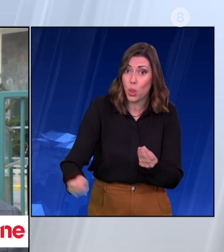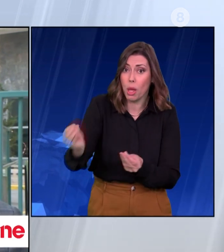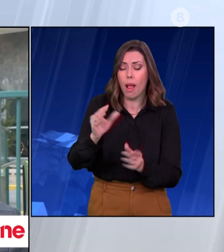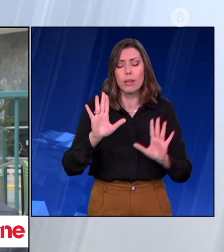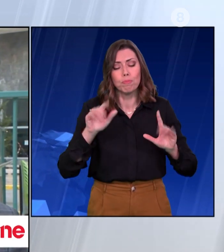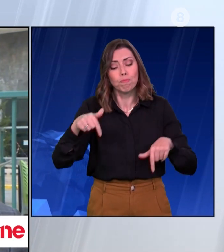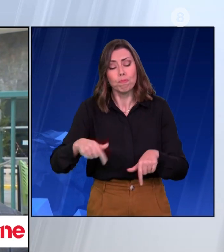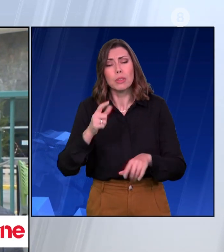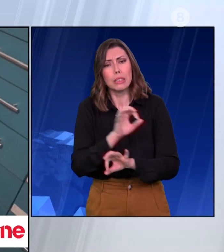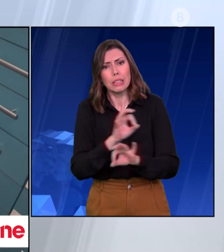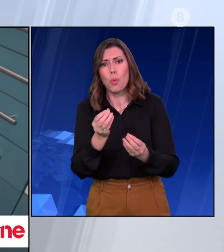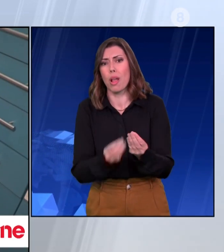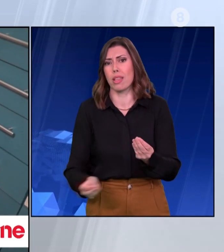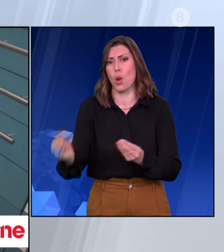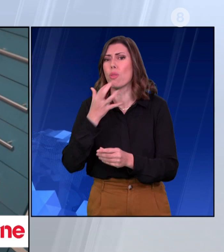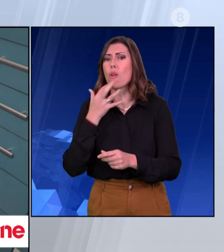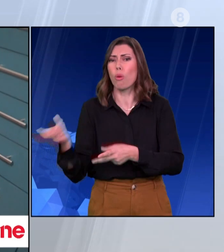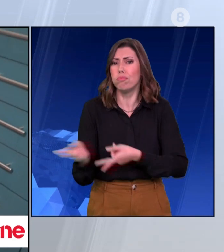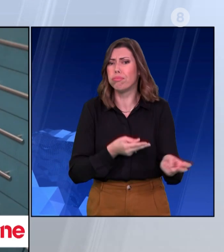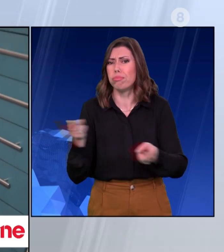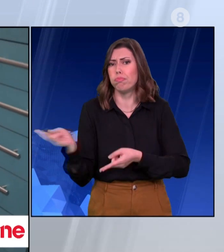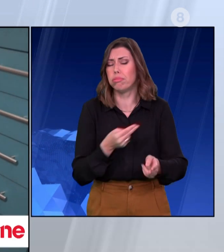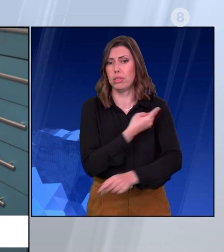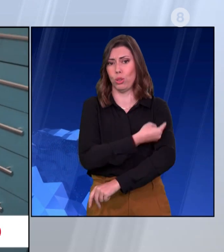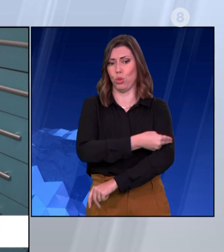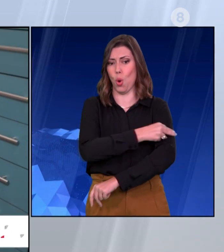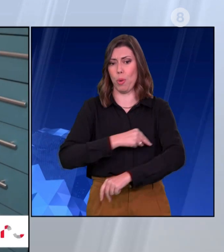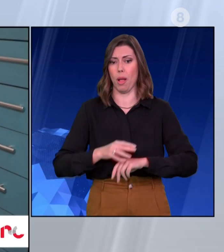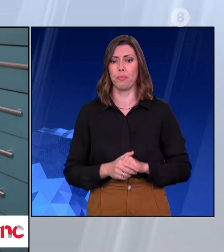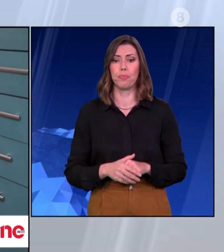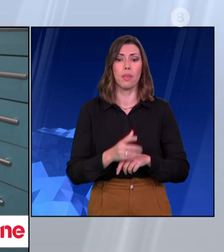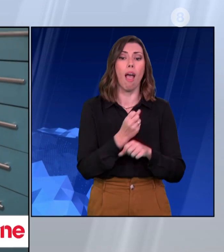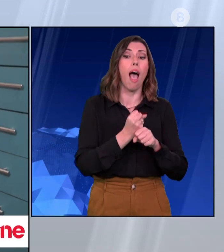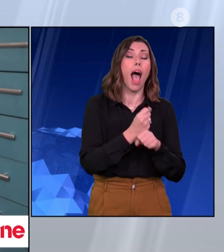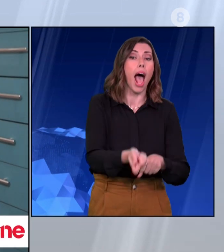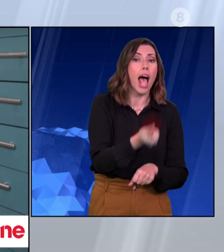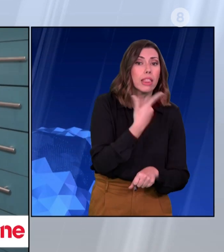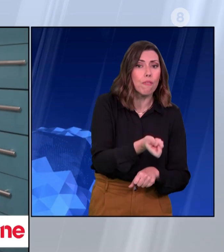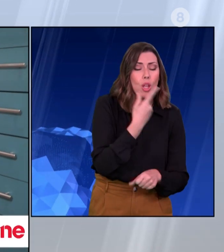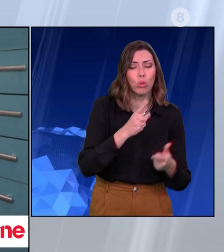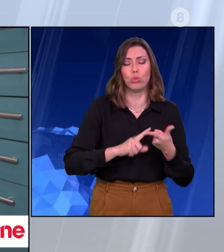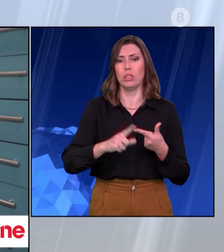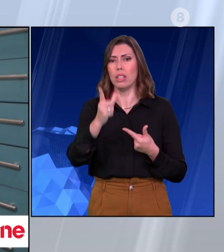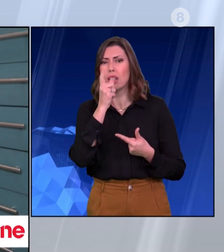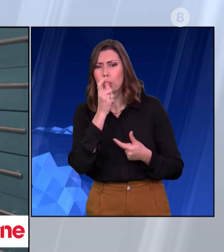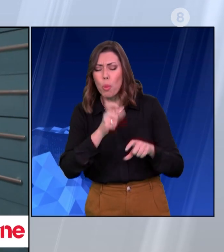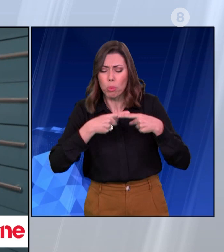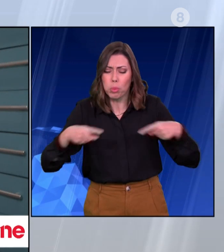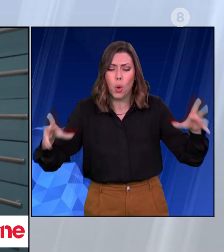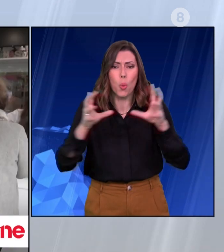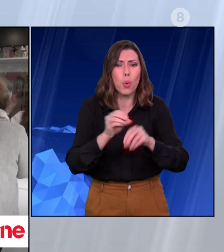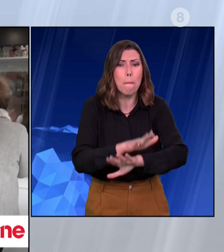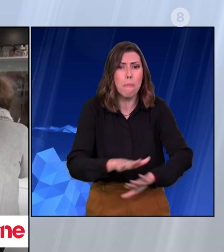Την ίδια ώρα, οι έλλειψεις σε αντιδιωτικά εισπνεώμενα και ορισμένα παιδιατρικά φάρμακα έχουν γίνει πονοκέφαλος για γονείς και